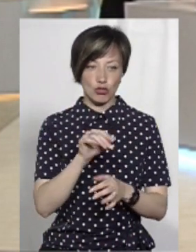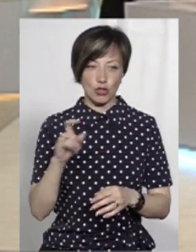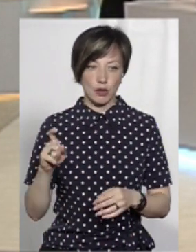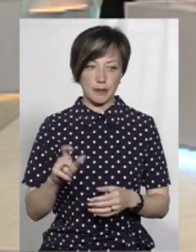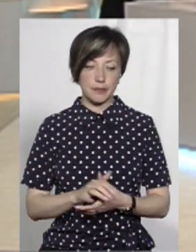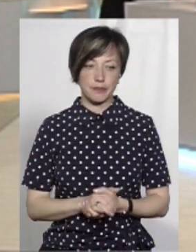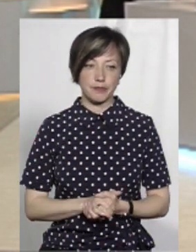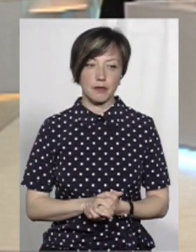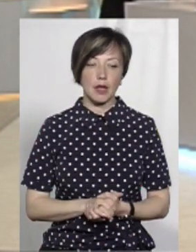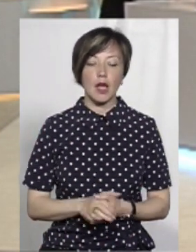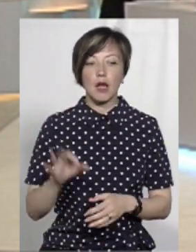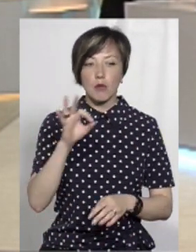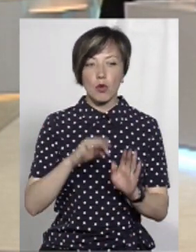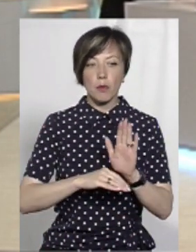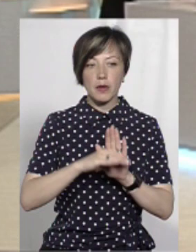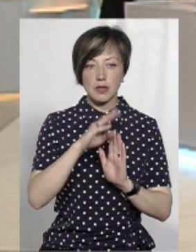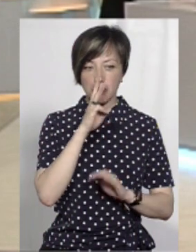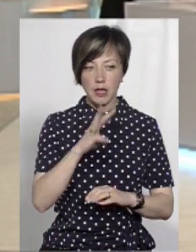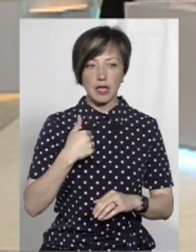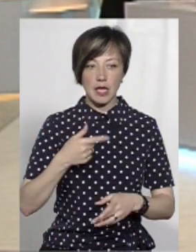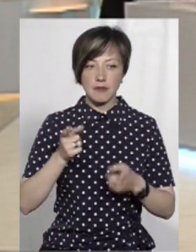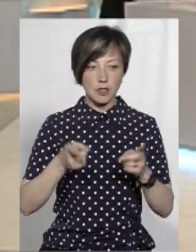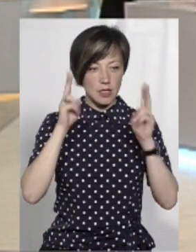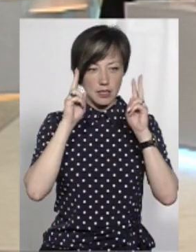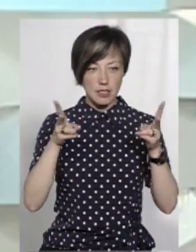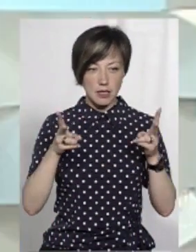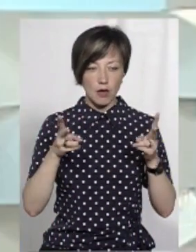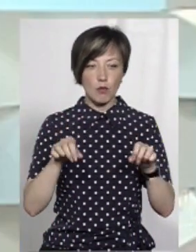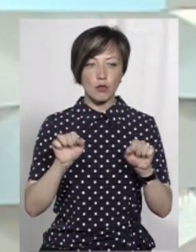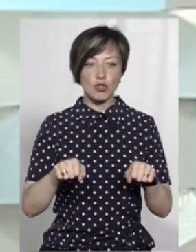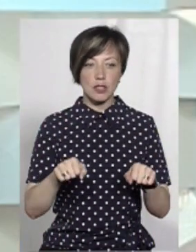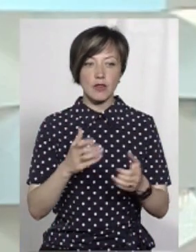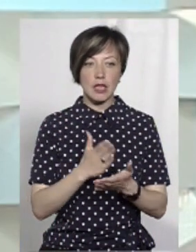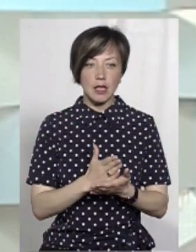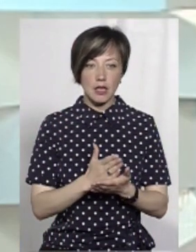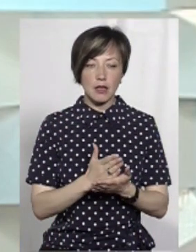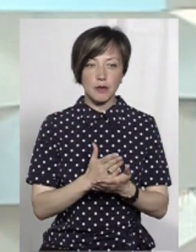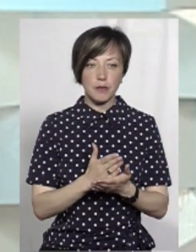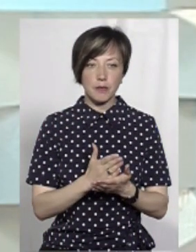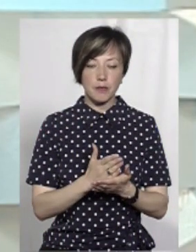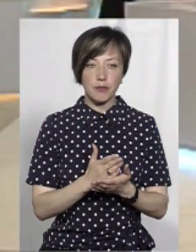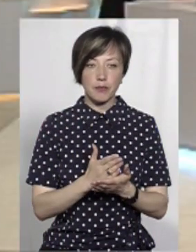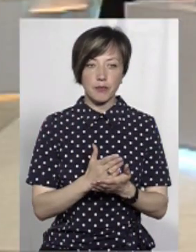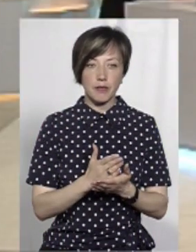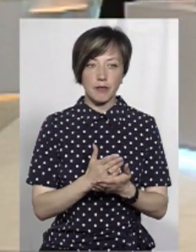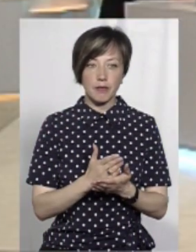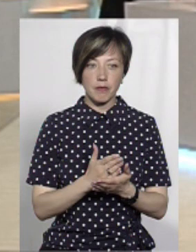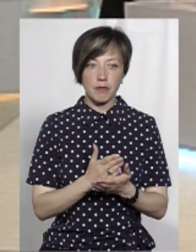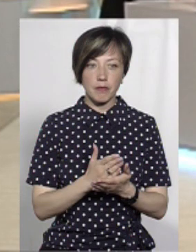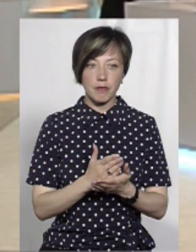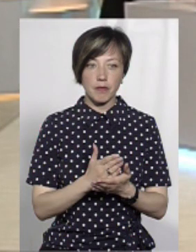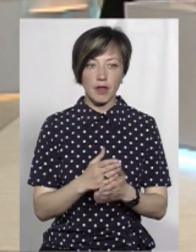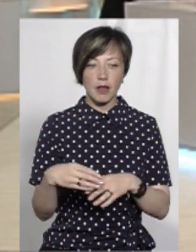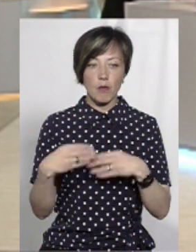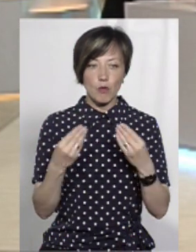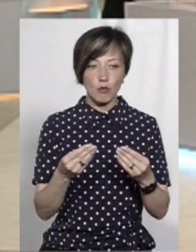скажімо, підняття заробітної плати, я, звісно, не знаю, як, можливо, є дійсно... Вибачте, будь ласка, Андрію, давайте ми будемо